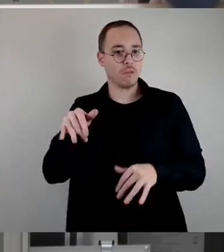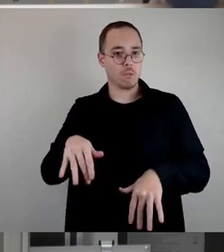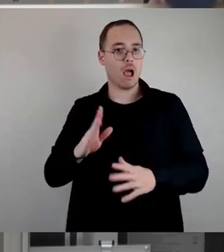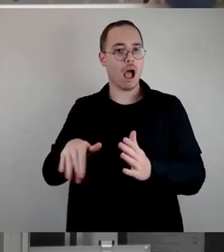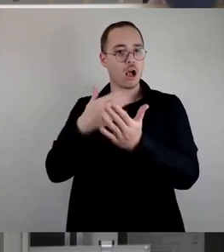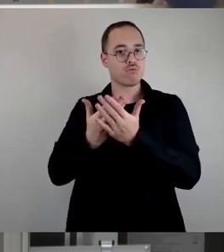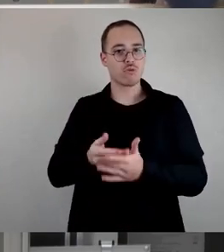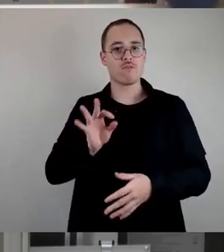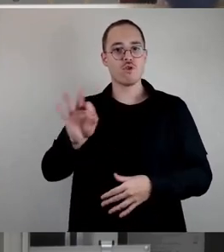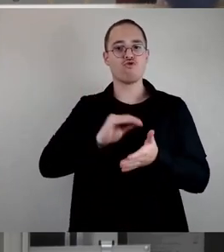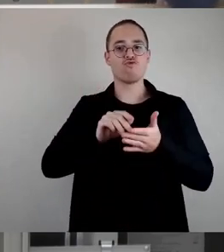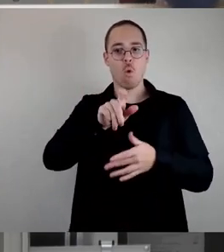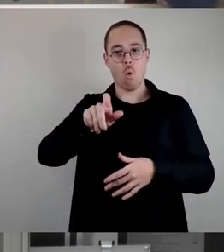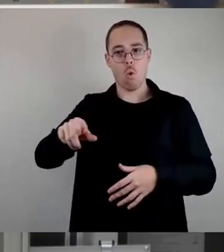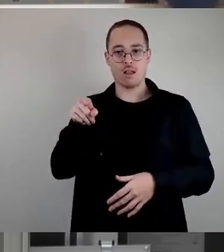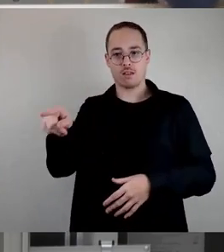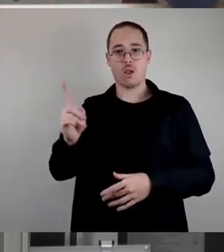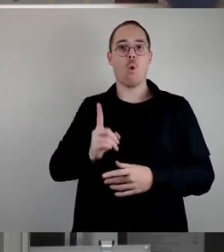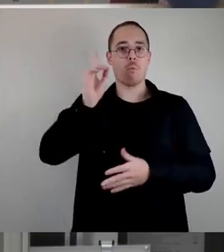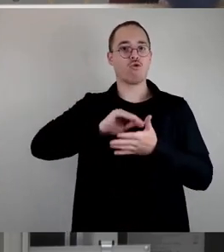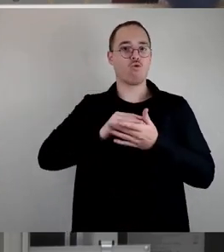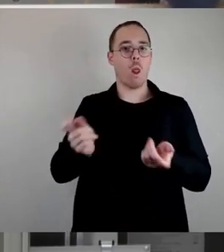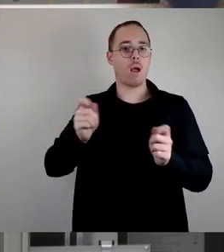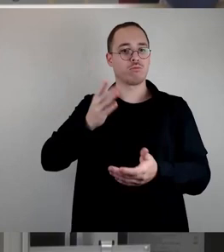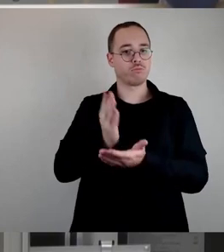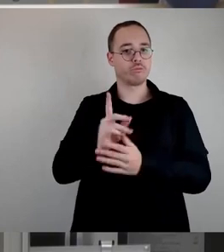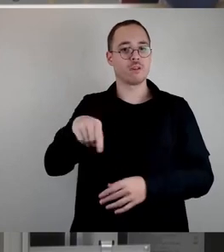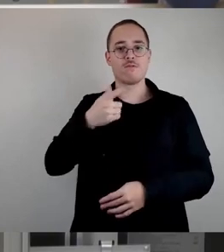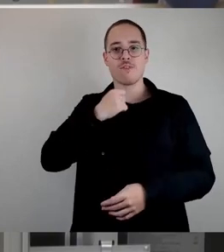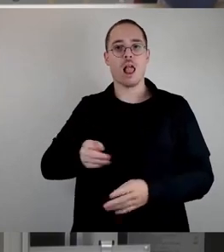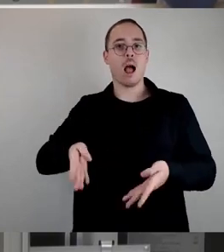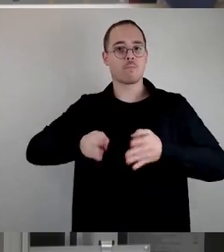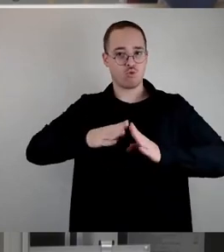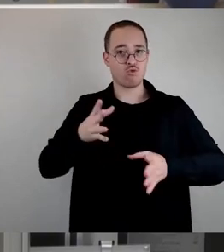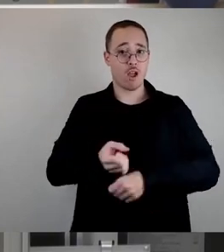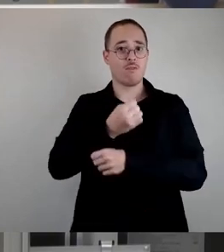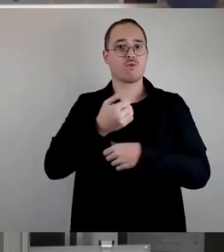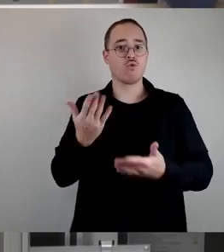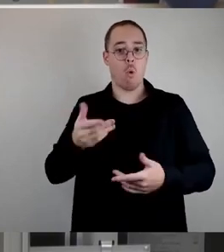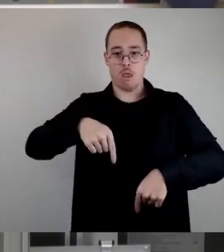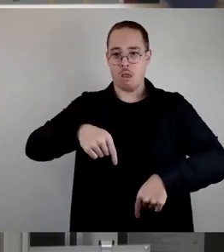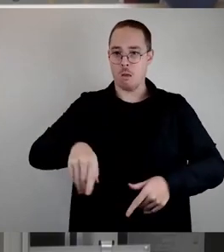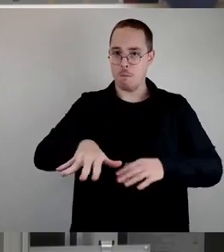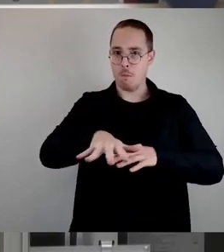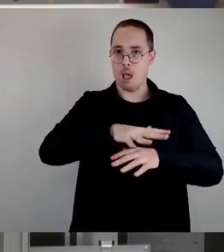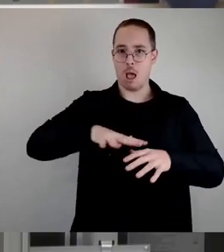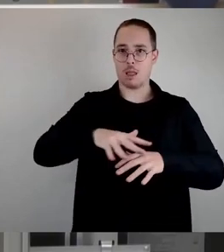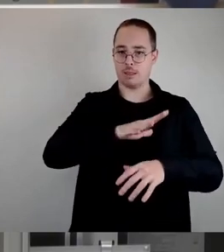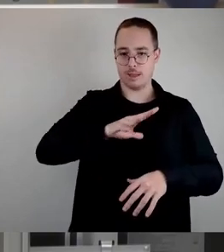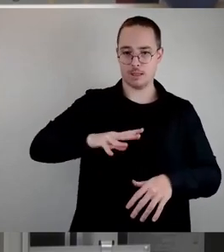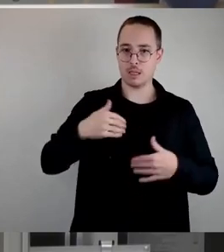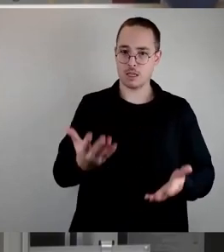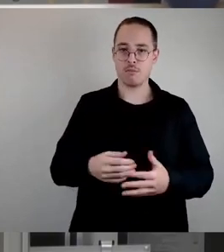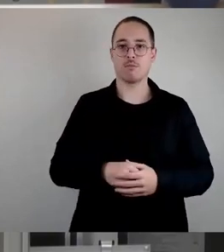Oberschulabschluss noch das Abitur erreichen wollen. Die gibt es in unserem Land, aber zur EOS gehörte vorher eben eine POS, in der